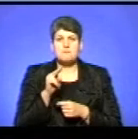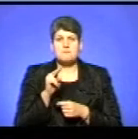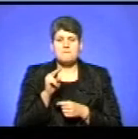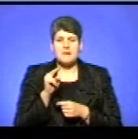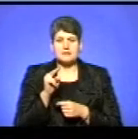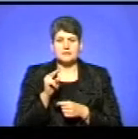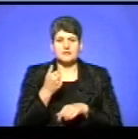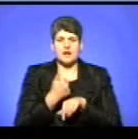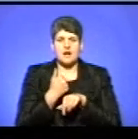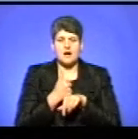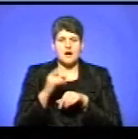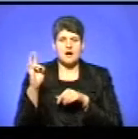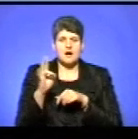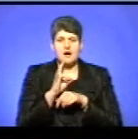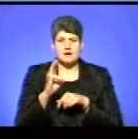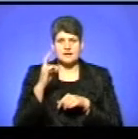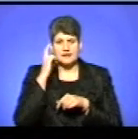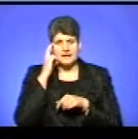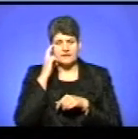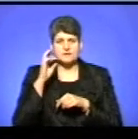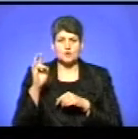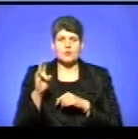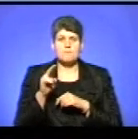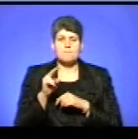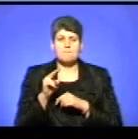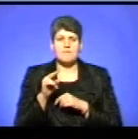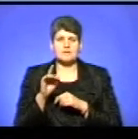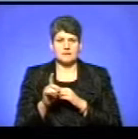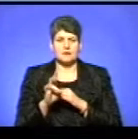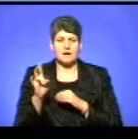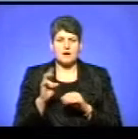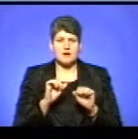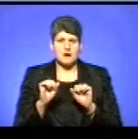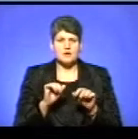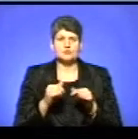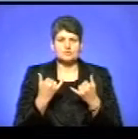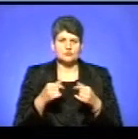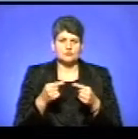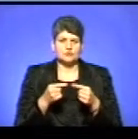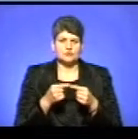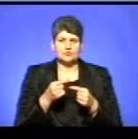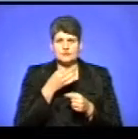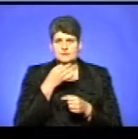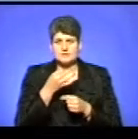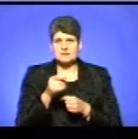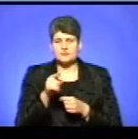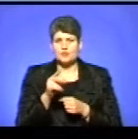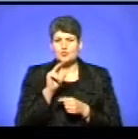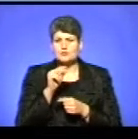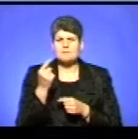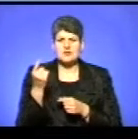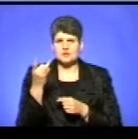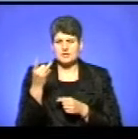Української православної церкви Київського патріархату також уже чітко заявив, хоча з його уст перше